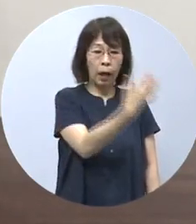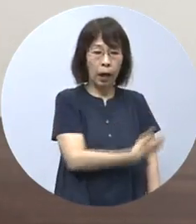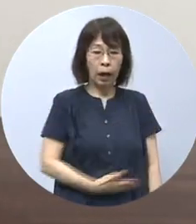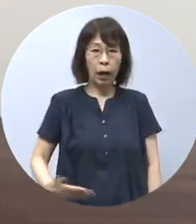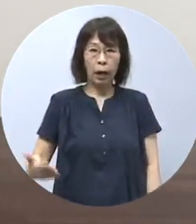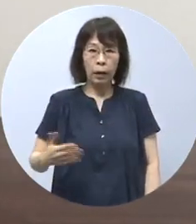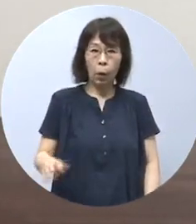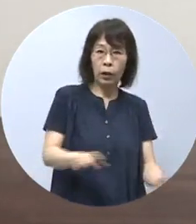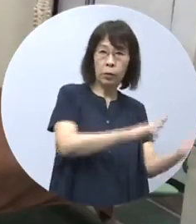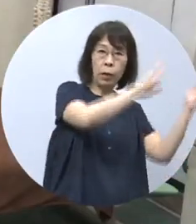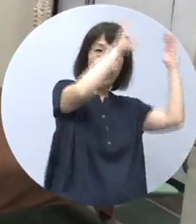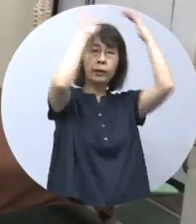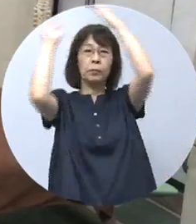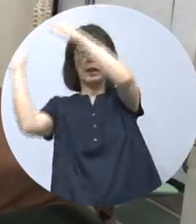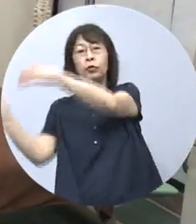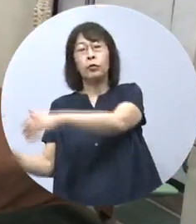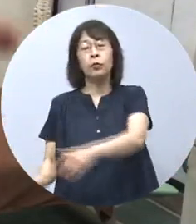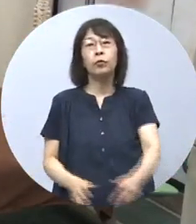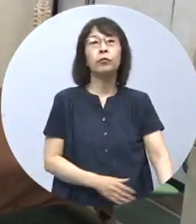大きく回します